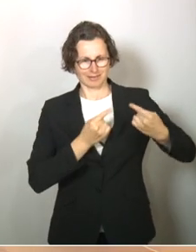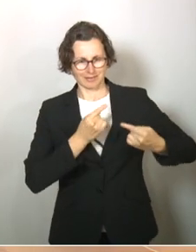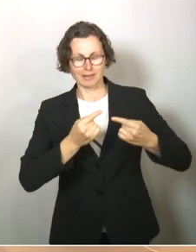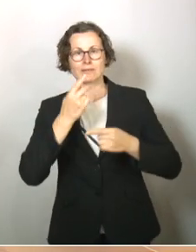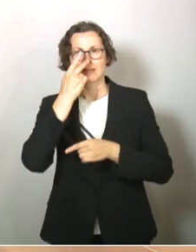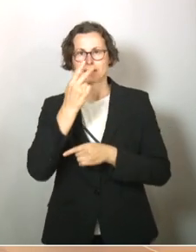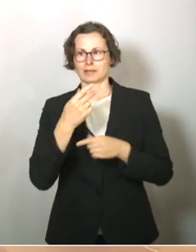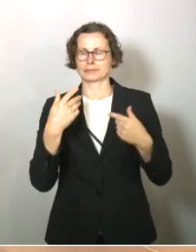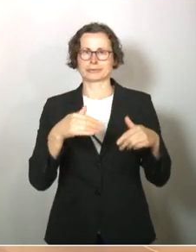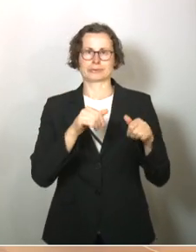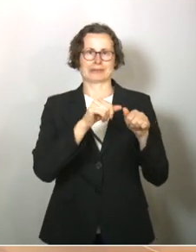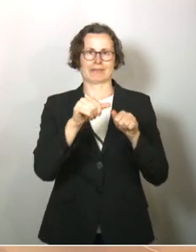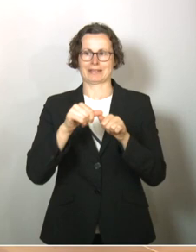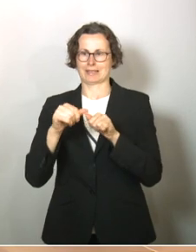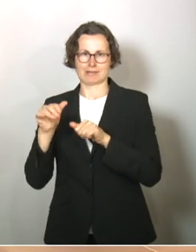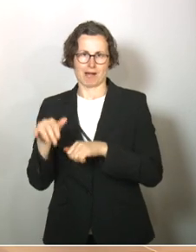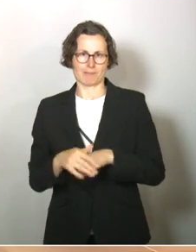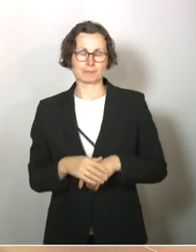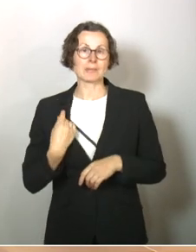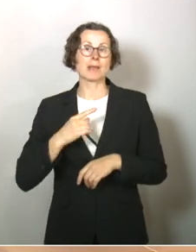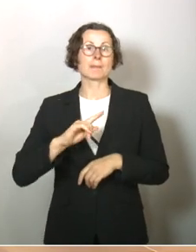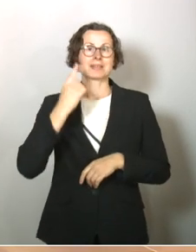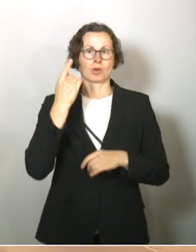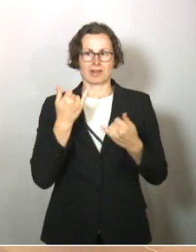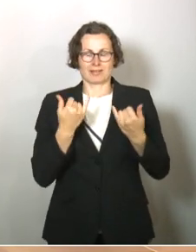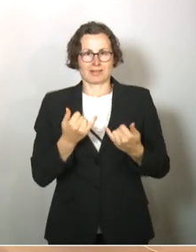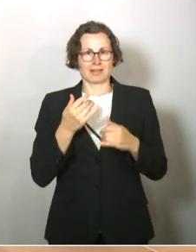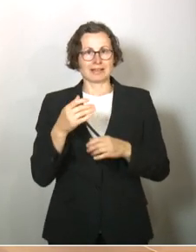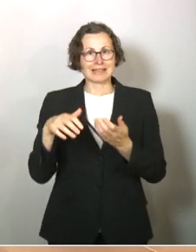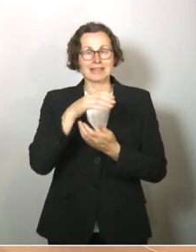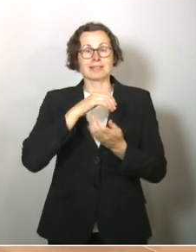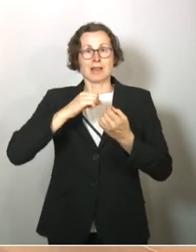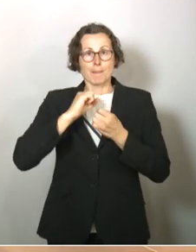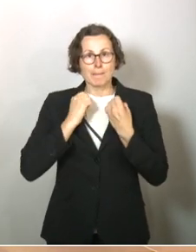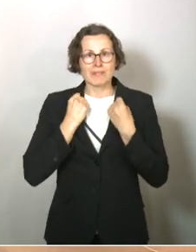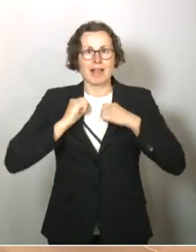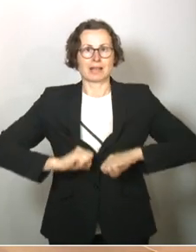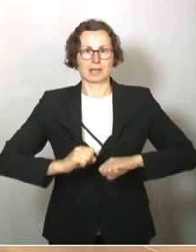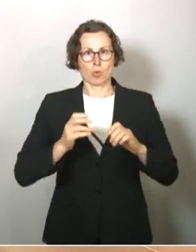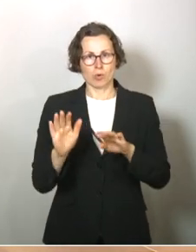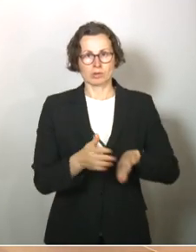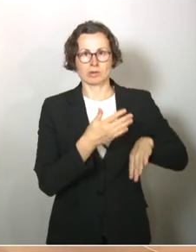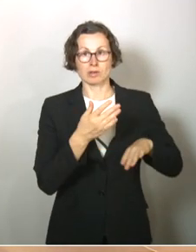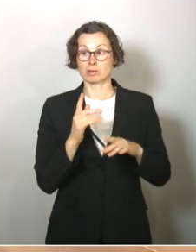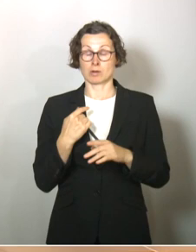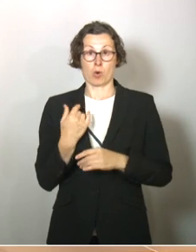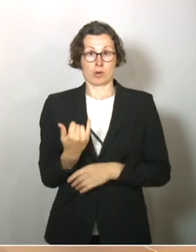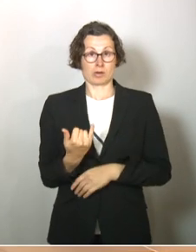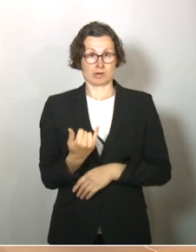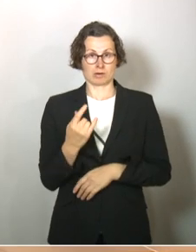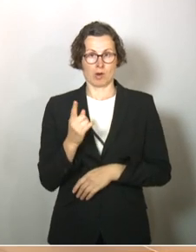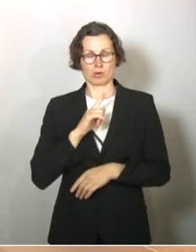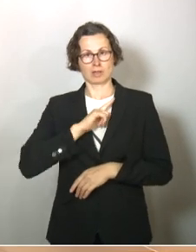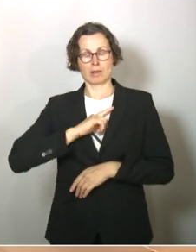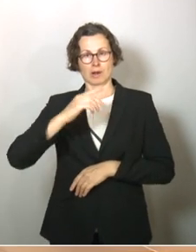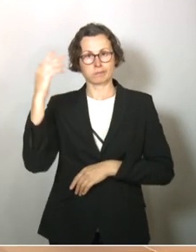gewaltige Defizite gibt. Ich sehe das insbesondere bei der Bewältigung der Krise. Wir haben das heute, das will ich nicht wiederholen, auch in unseren